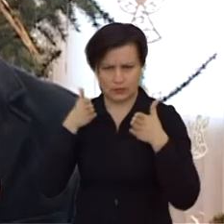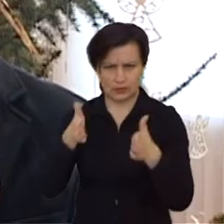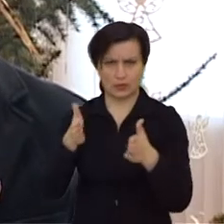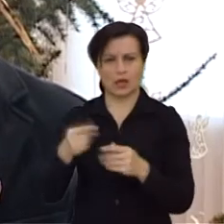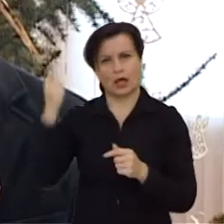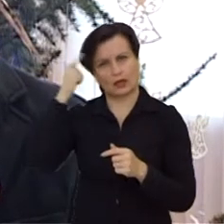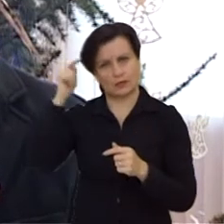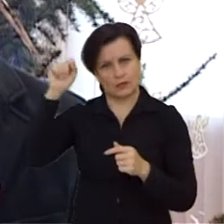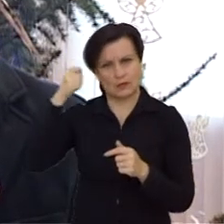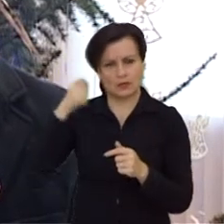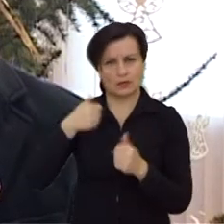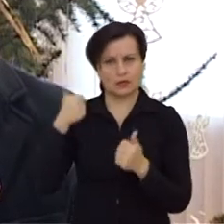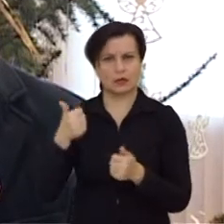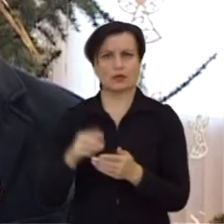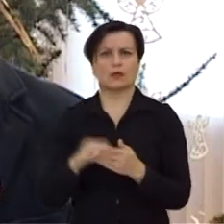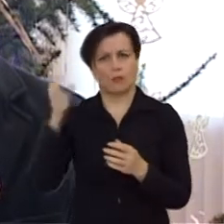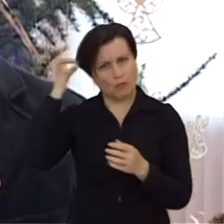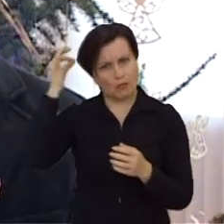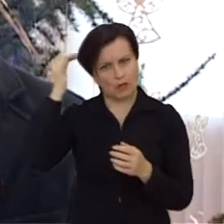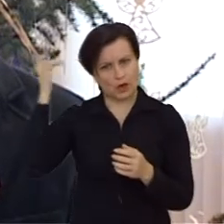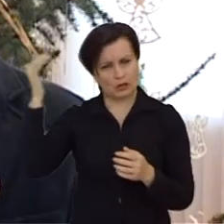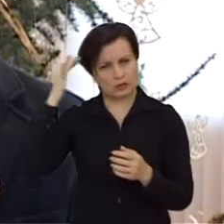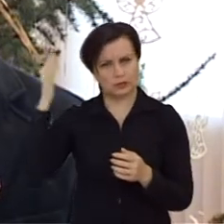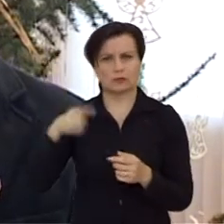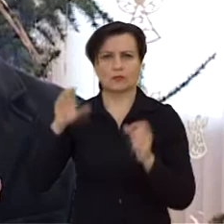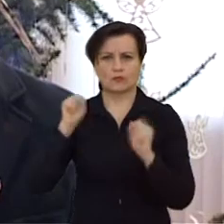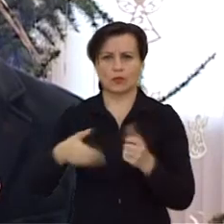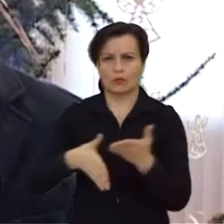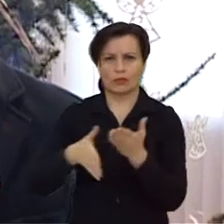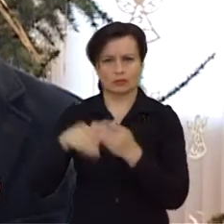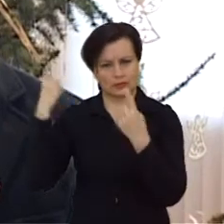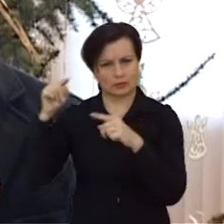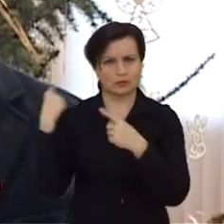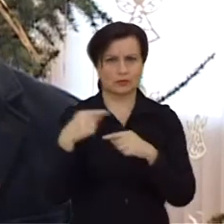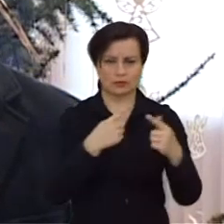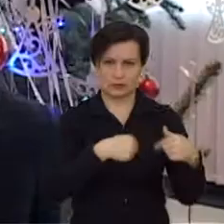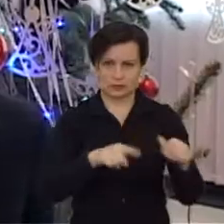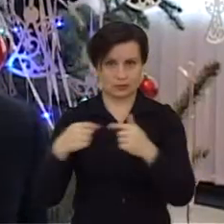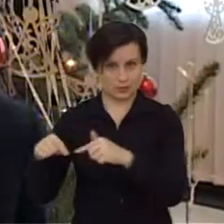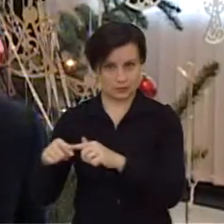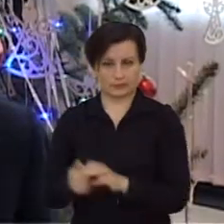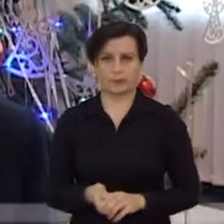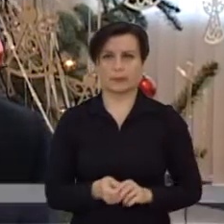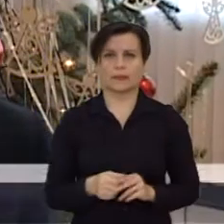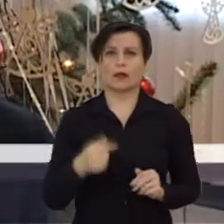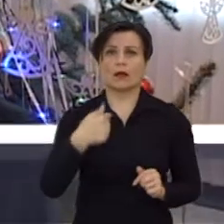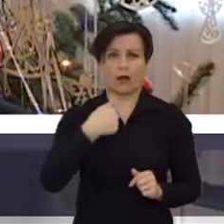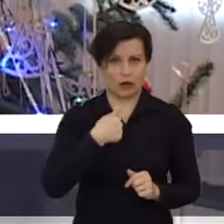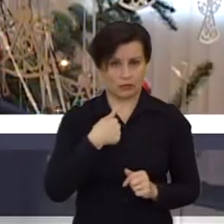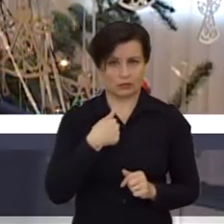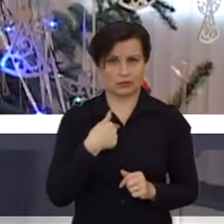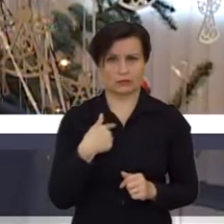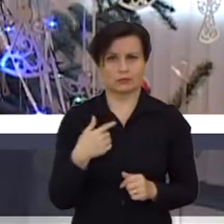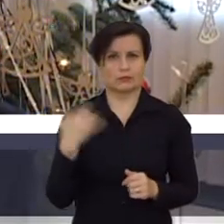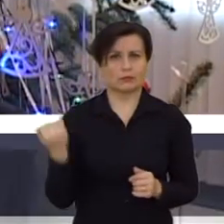mastymo, atminties, srytise ir kad tai gali padėti jiems visose kitose disciplinose. Aš susidomėjau, kai buvau